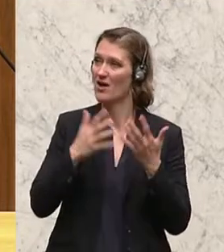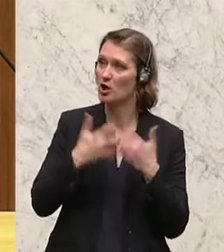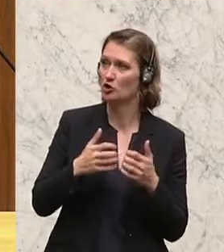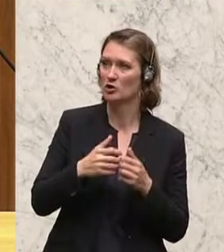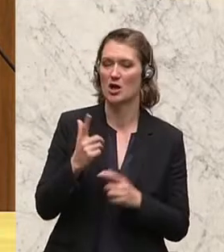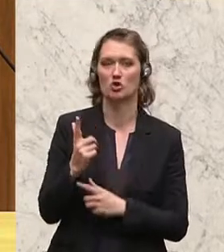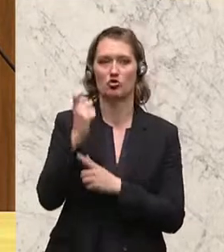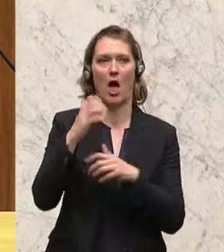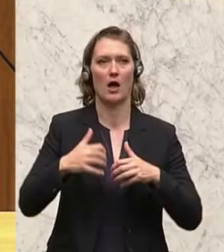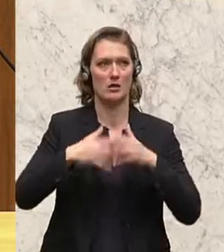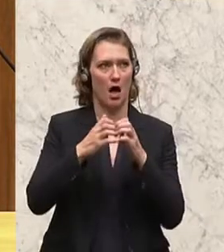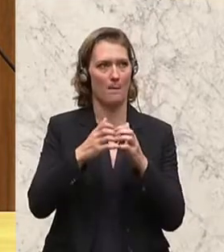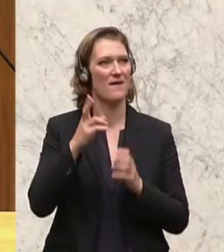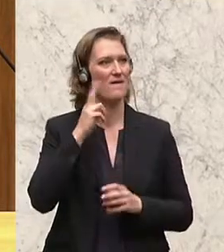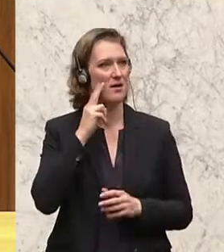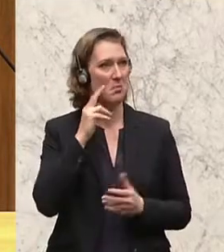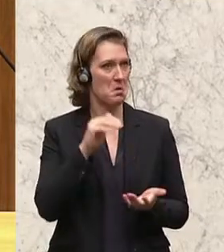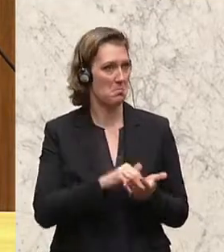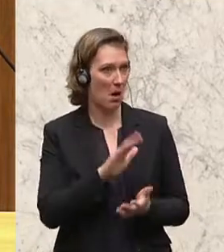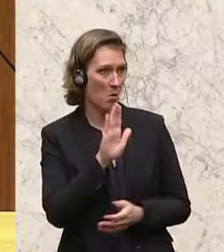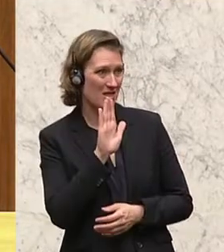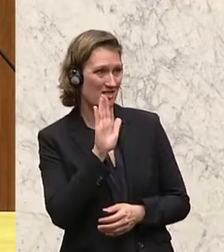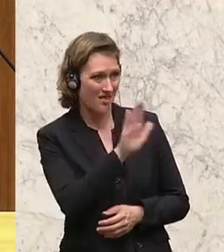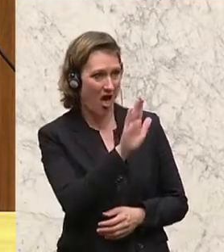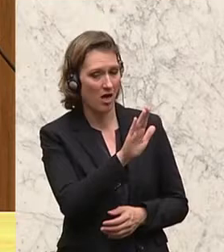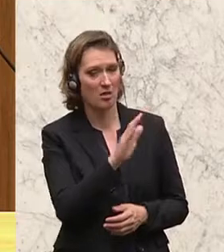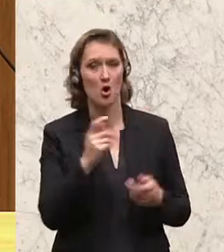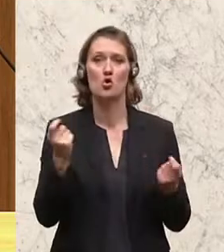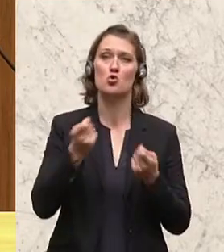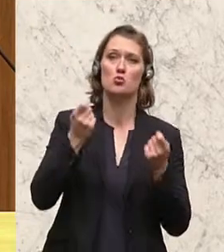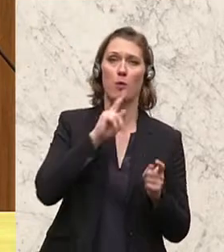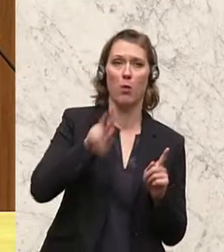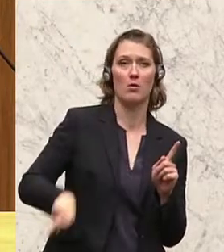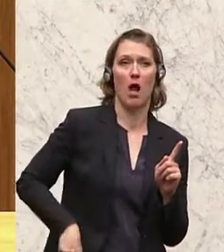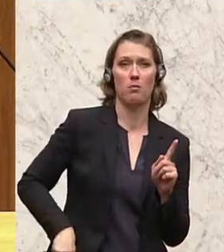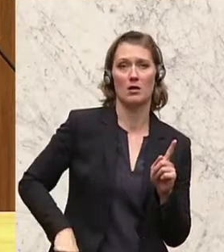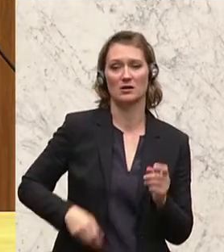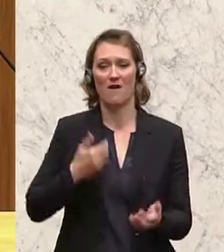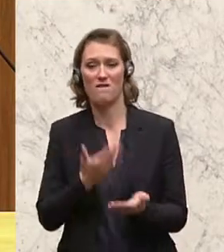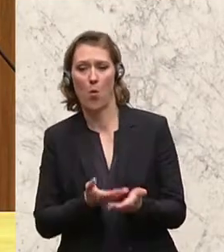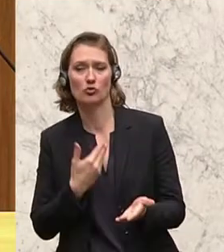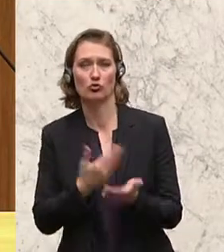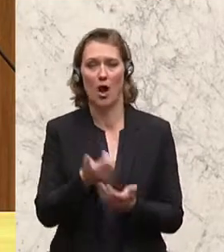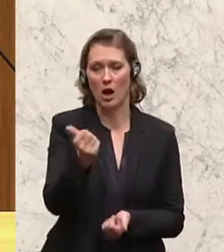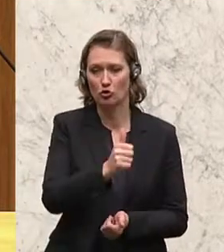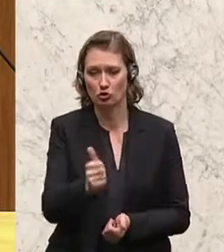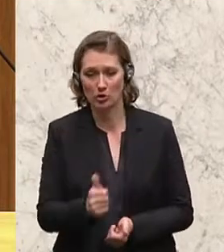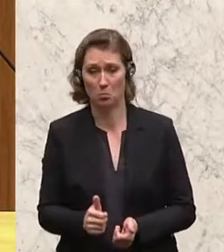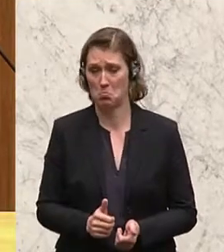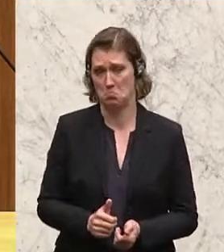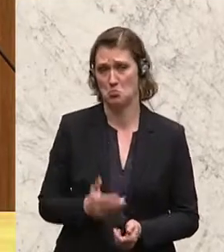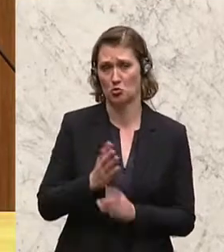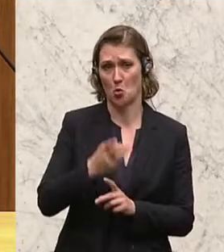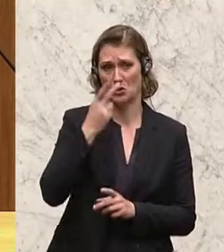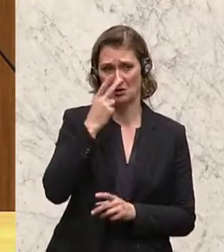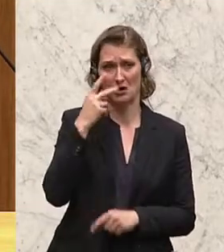Start-ups sagen. Die Start-ups brauchen nicht ihre turbokapitalistischen Vorschläge und Einschätzungen. Die sind,